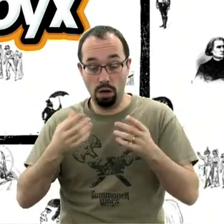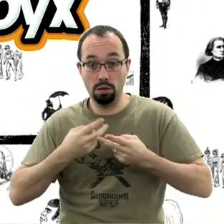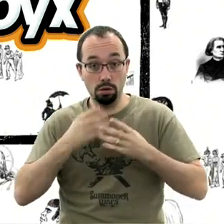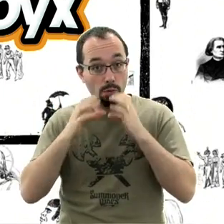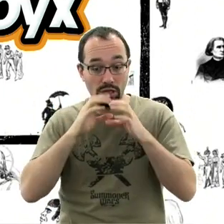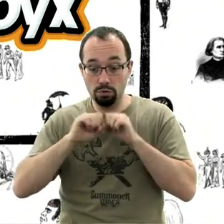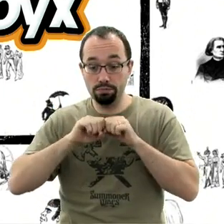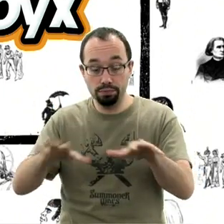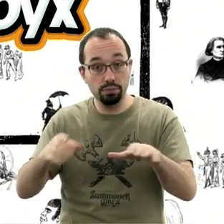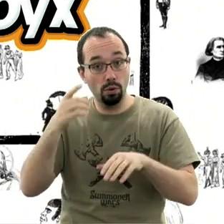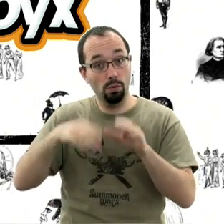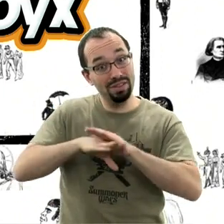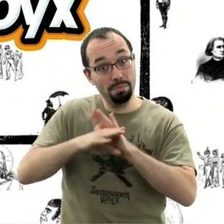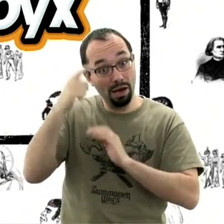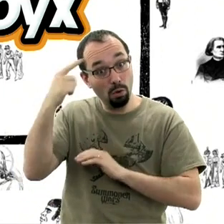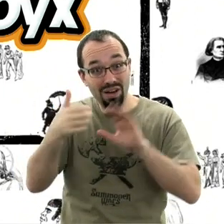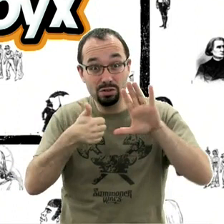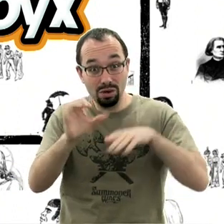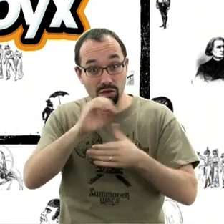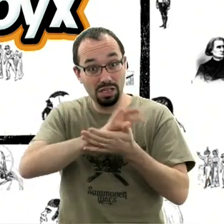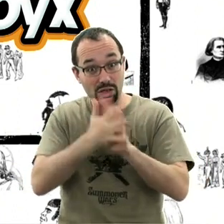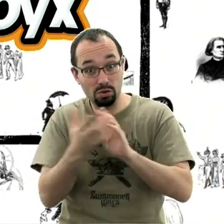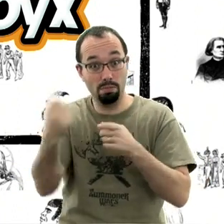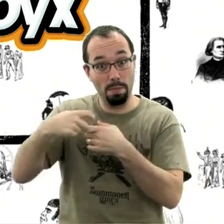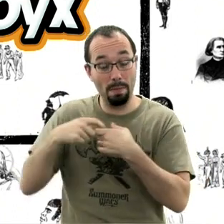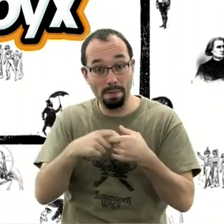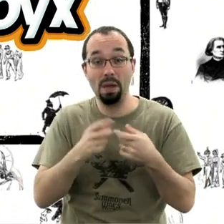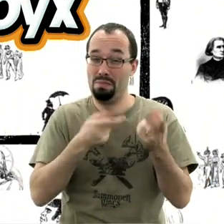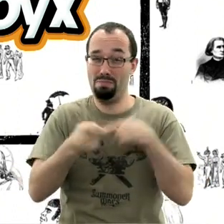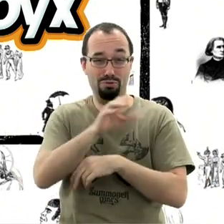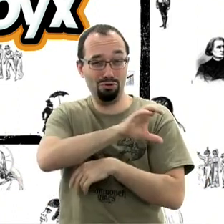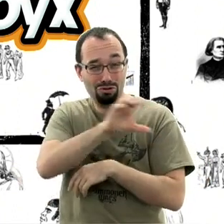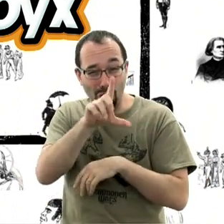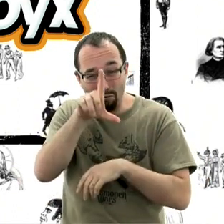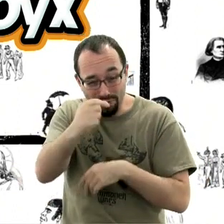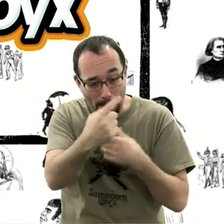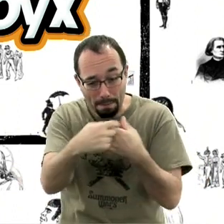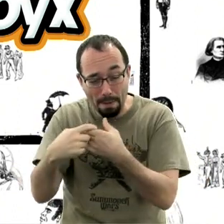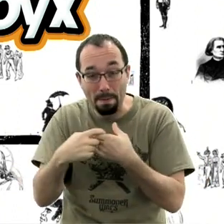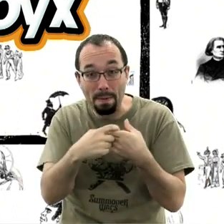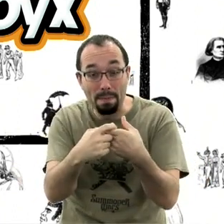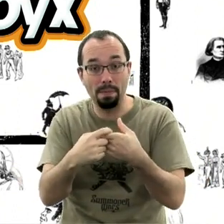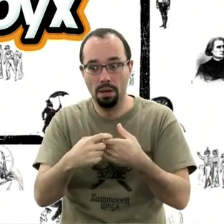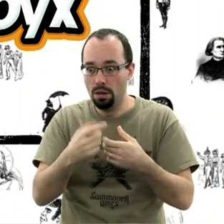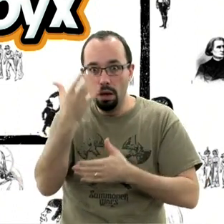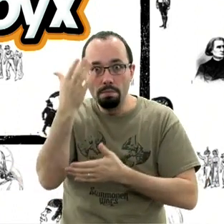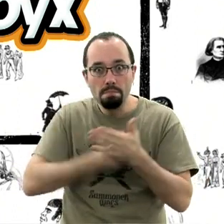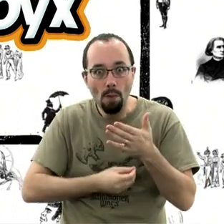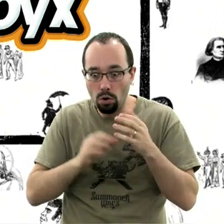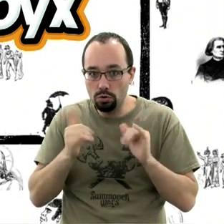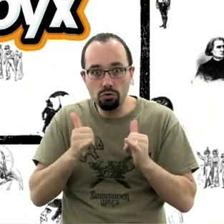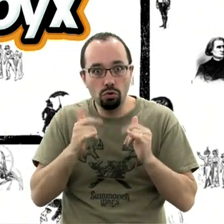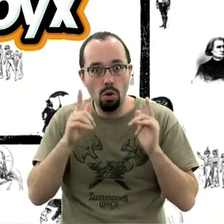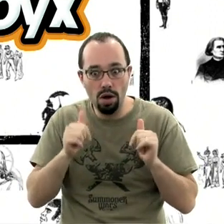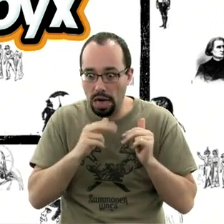qu'il y 60 associations, 60 boutiques à peu près qui joueraient le jeu. Ils en sont à plus de 120. Ils vont manquer de prototypes. sont obligés d'embaucher quelqu'un en supplément pour fabriquer des